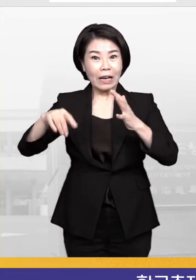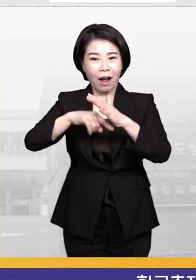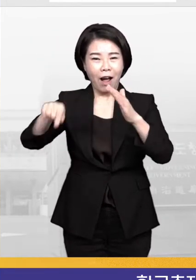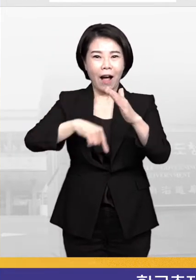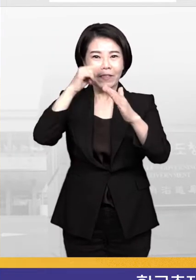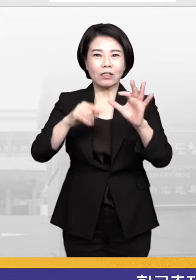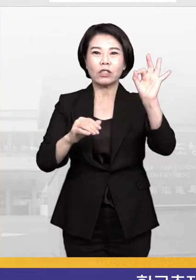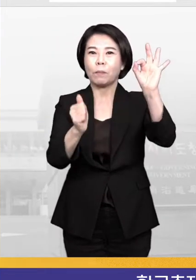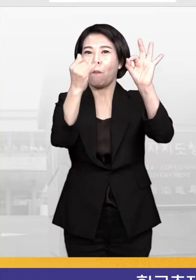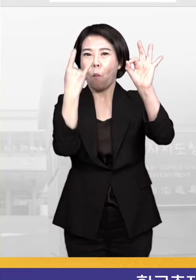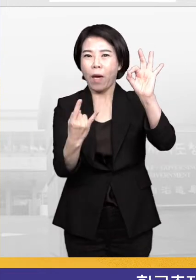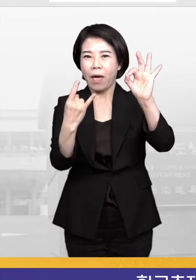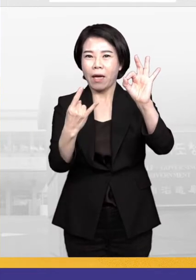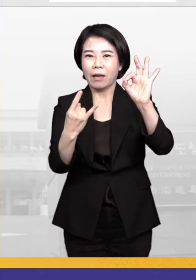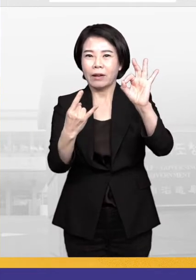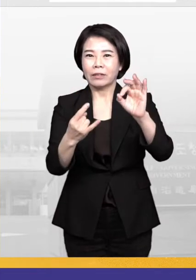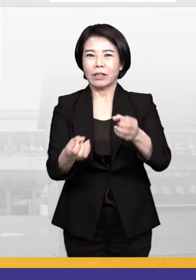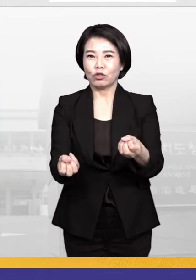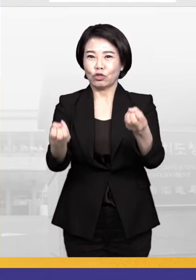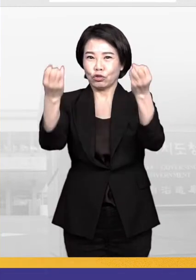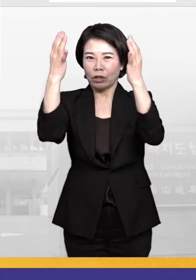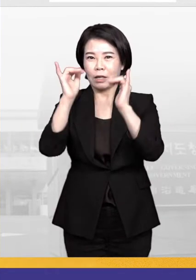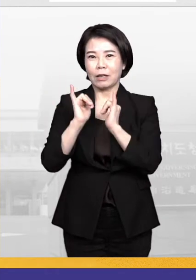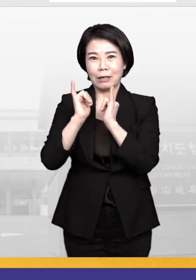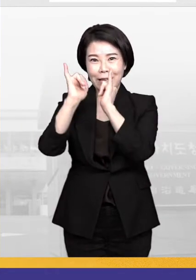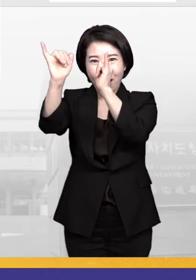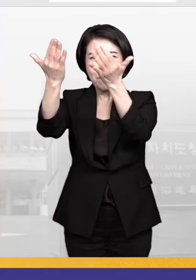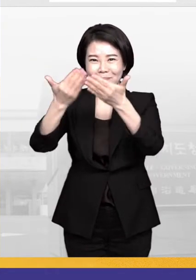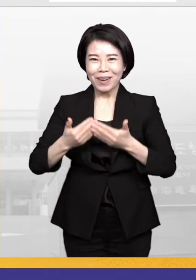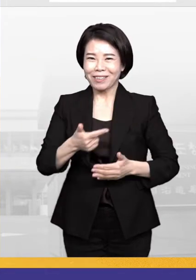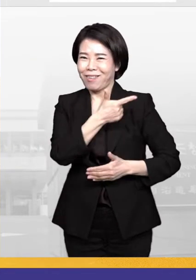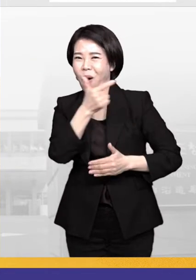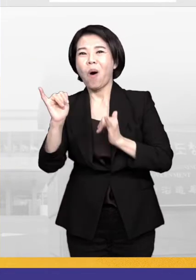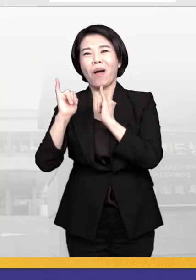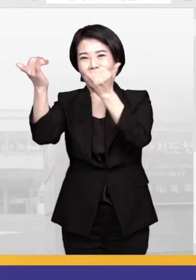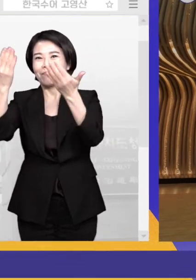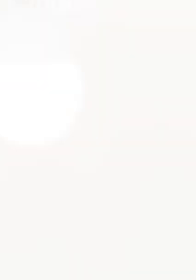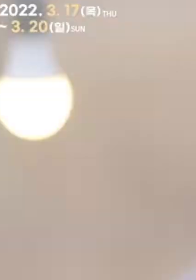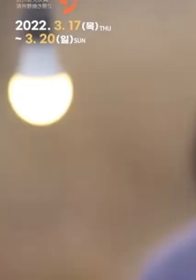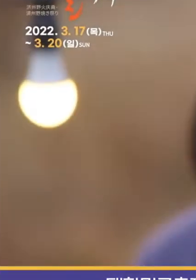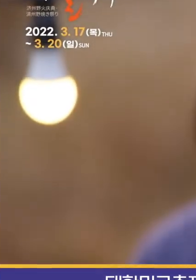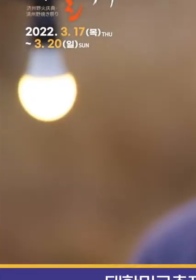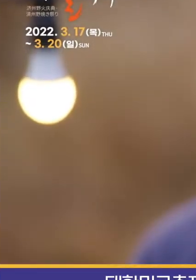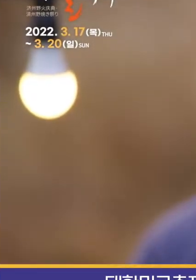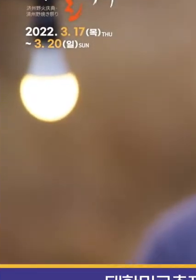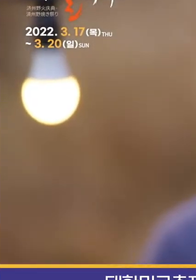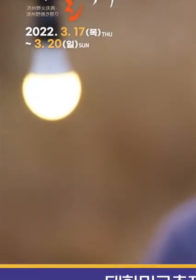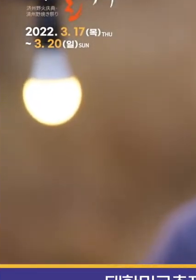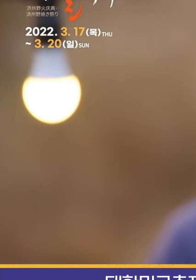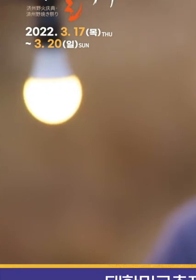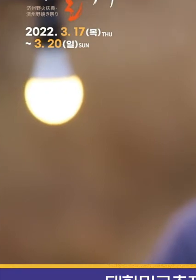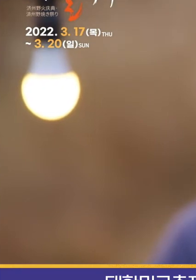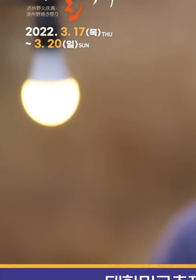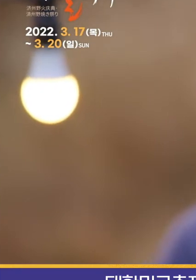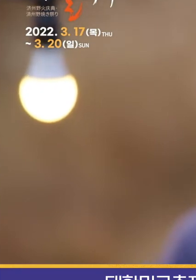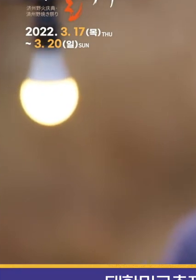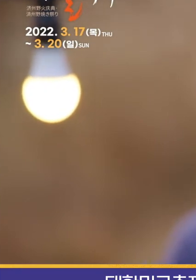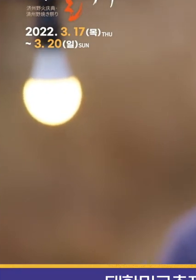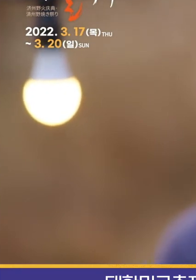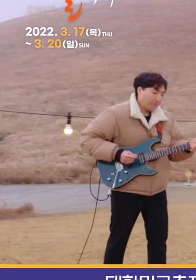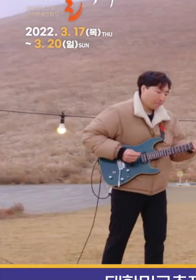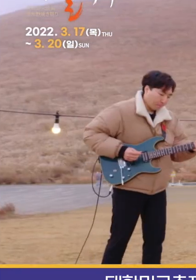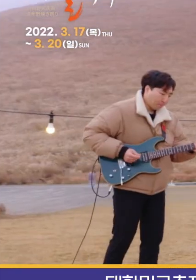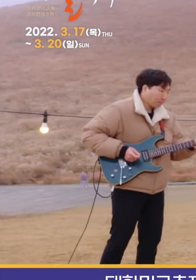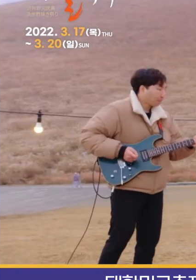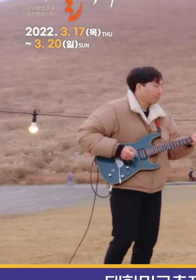대한민국 축제콘텐츠에서 대상을 수상했다고 밝혔습니다. 문득 힘이 들 땐